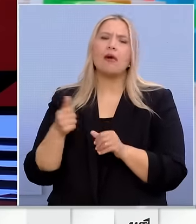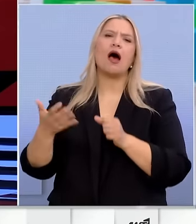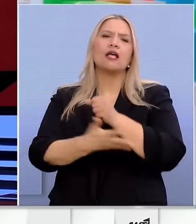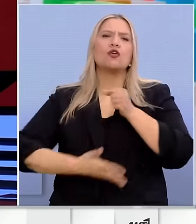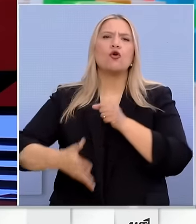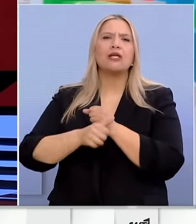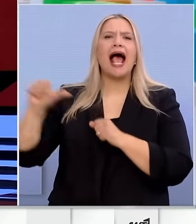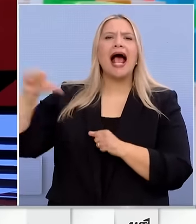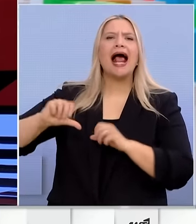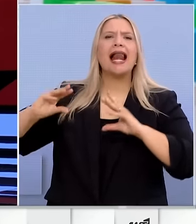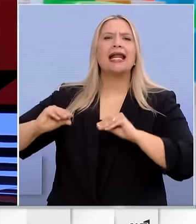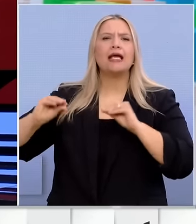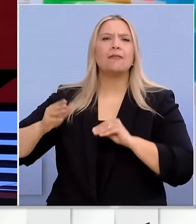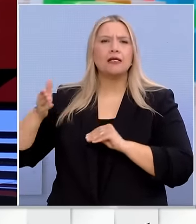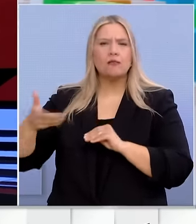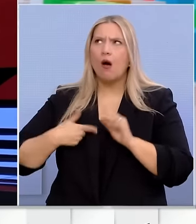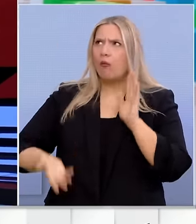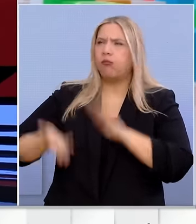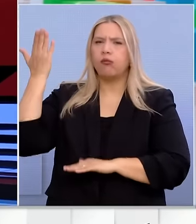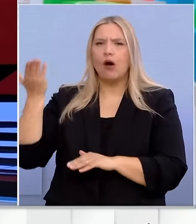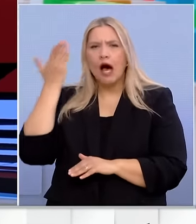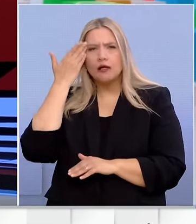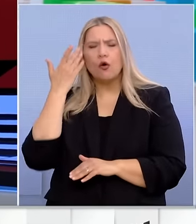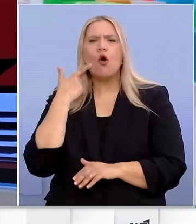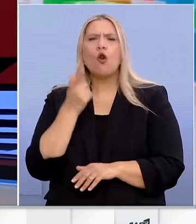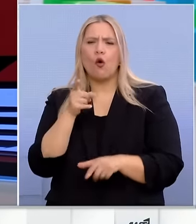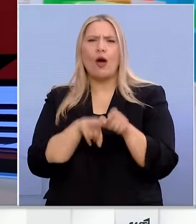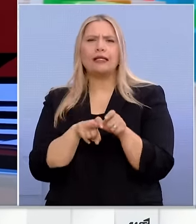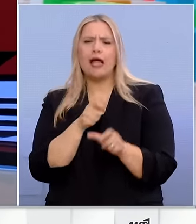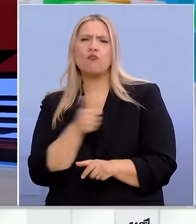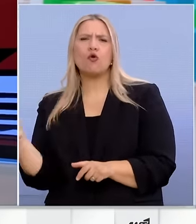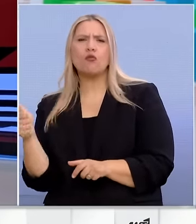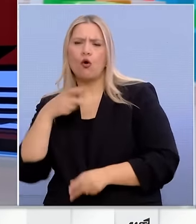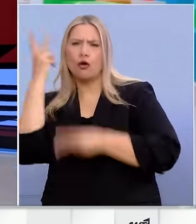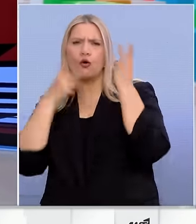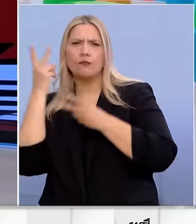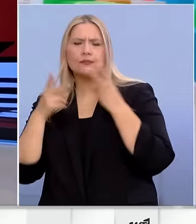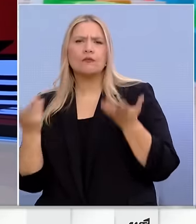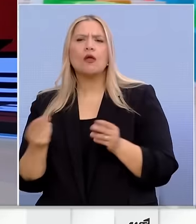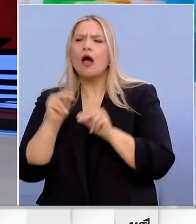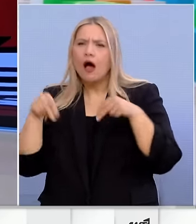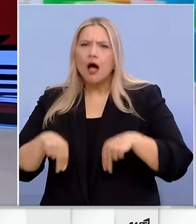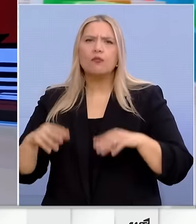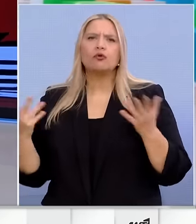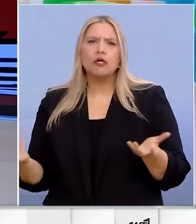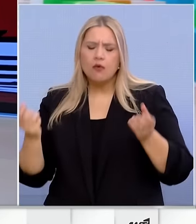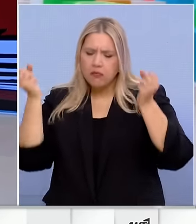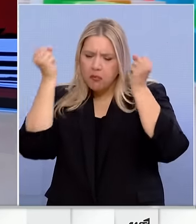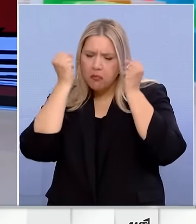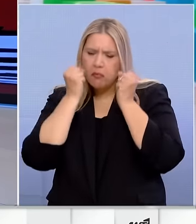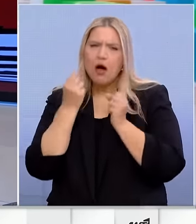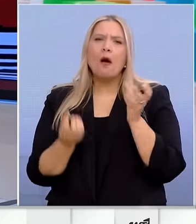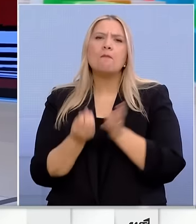λόγω ακριβώς τέτοιας της μονοπόλης των τιμών κλπ είναι επόμενο να μετακυλίεται στο κόστος παραγωγής ένας από τους